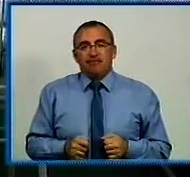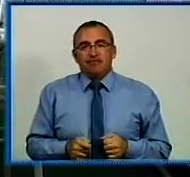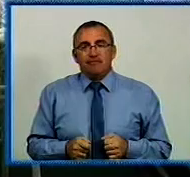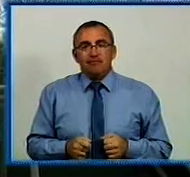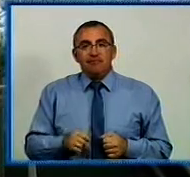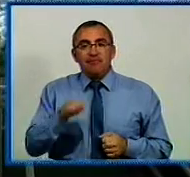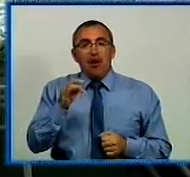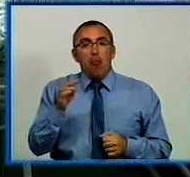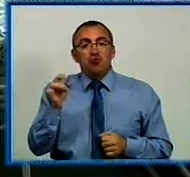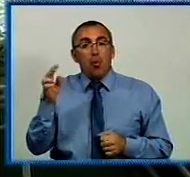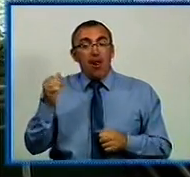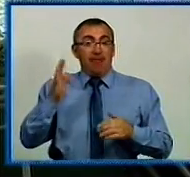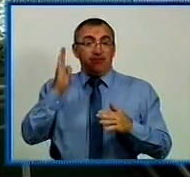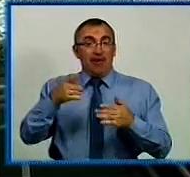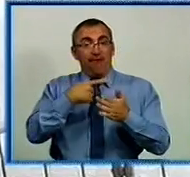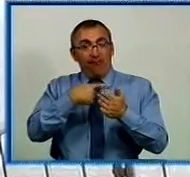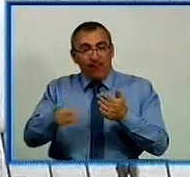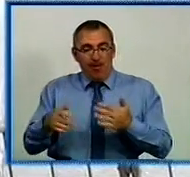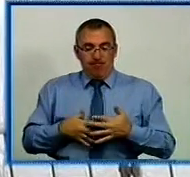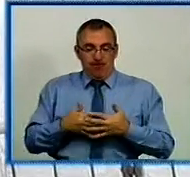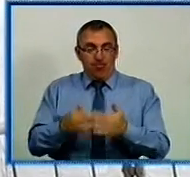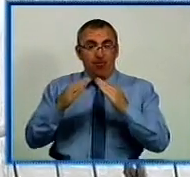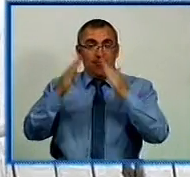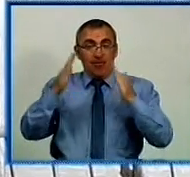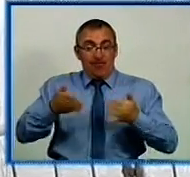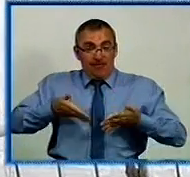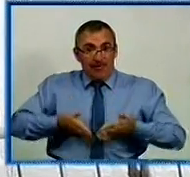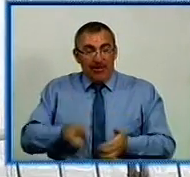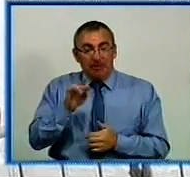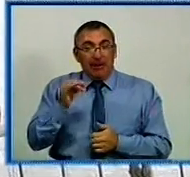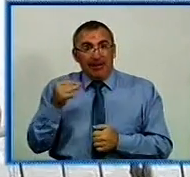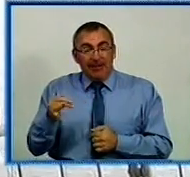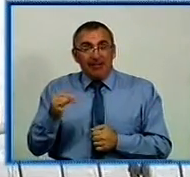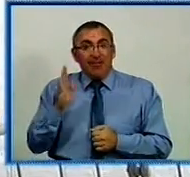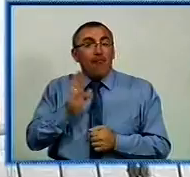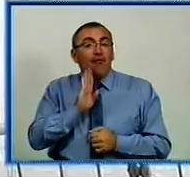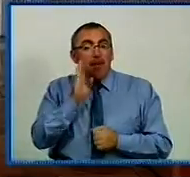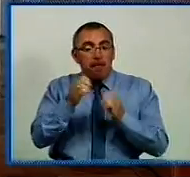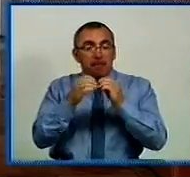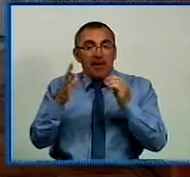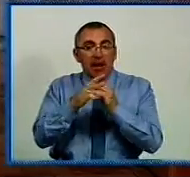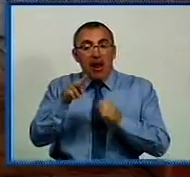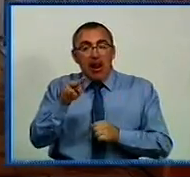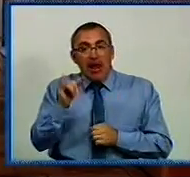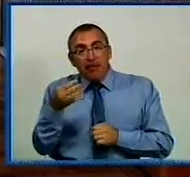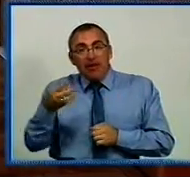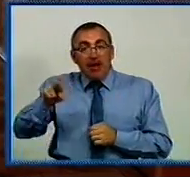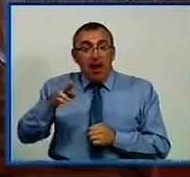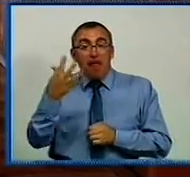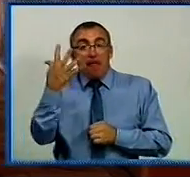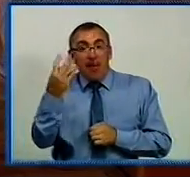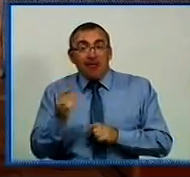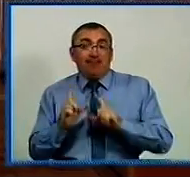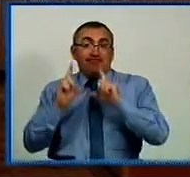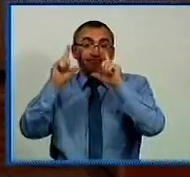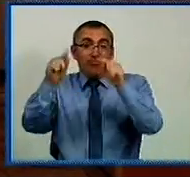Тетяна Мачула готується до виписки з пологового будинку. Новонароджений Дмитрик з'явився на світ вранці 15 липня. Через п'ять днів мама з малям